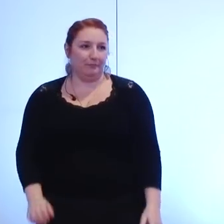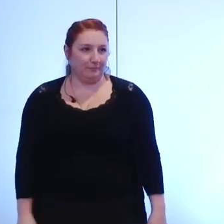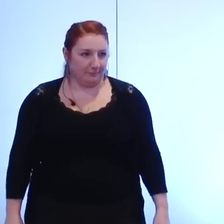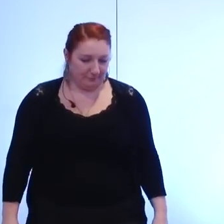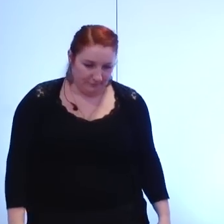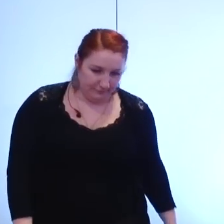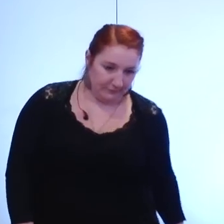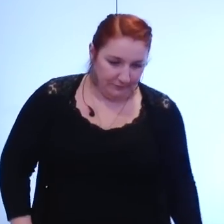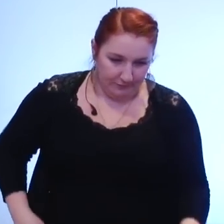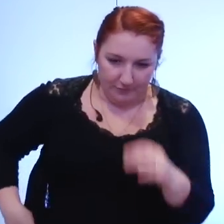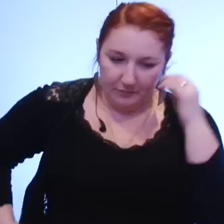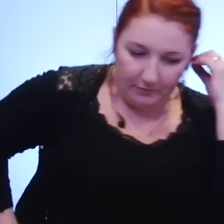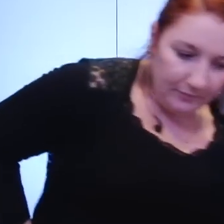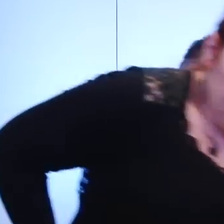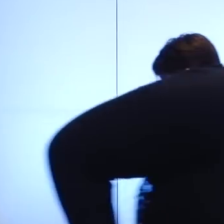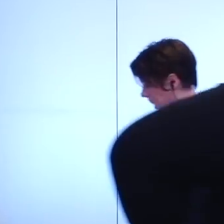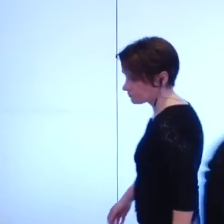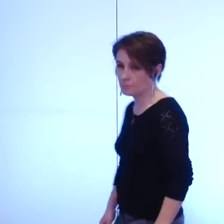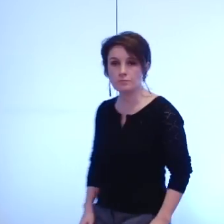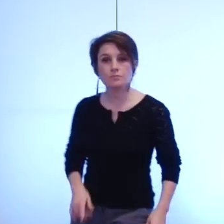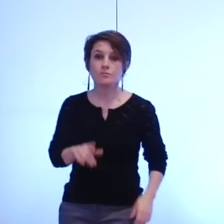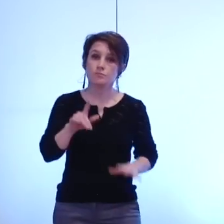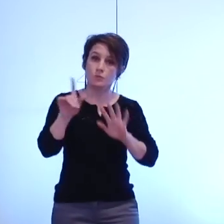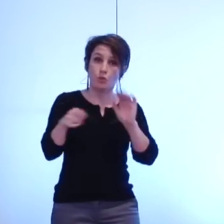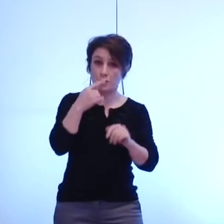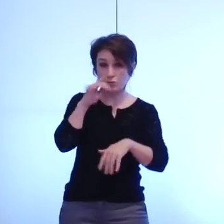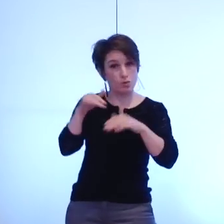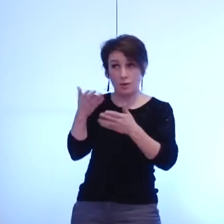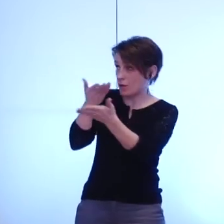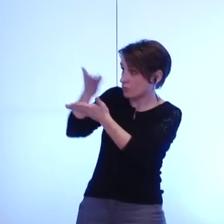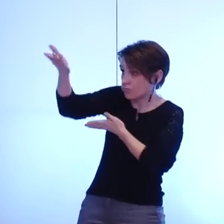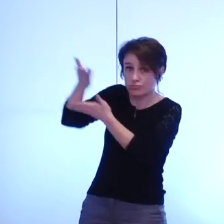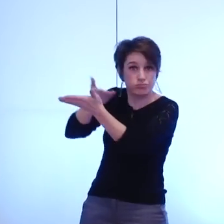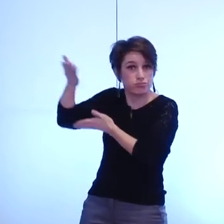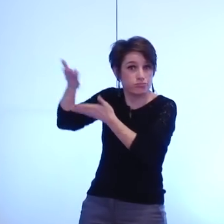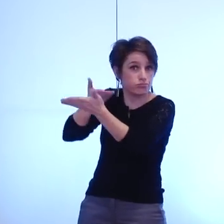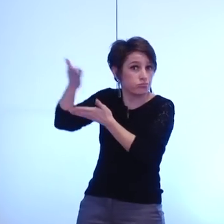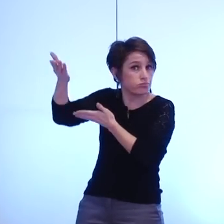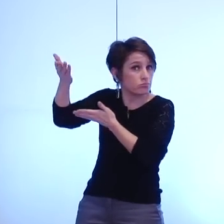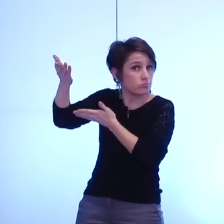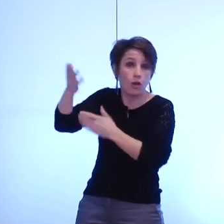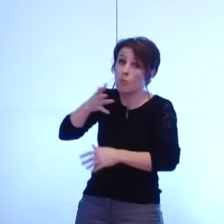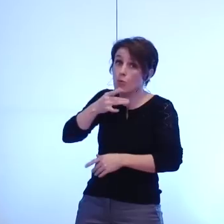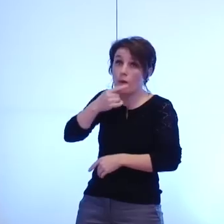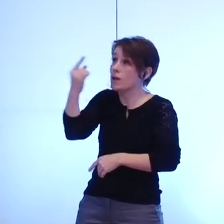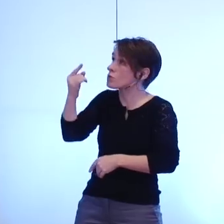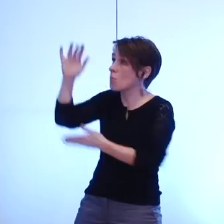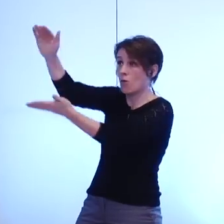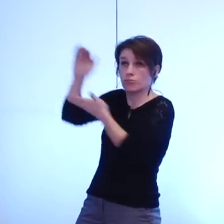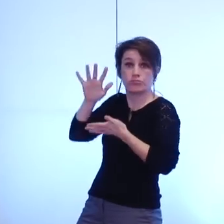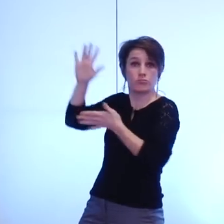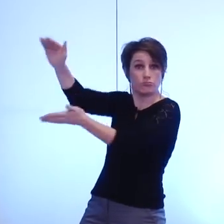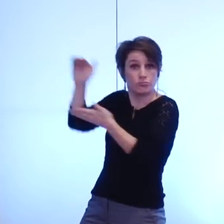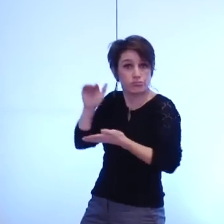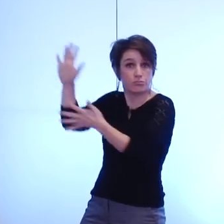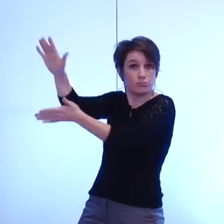quelque chose qui va dans les deux sens et qui ne peut pas être d'aucune façon dans un seul sens unique